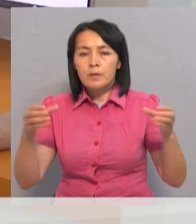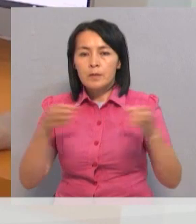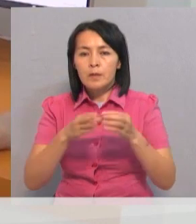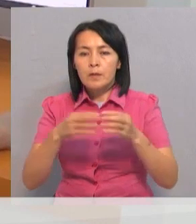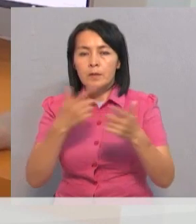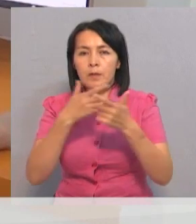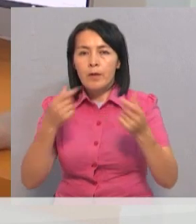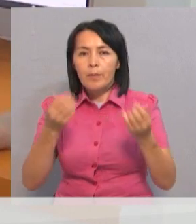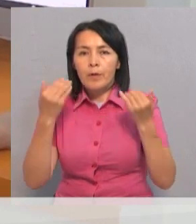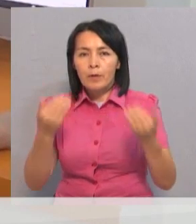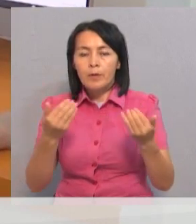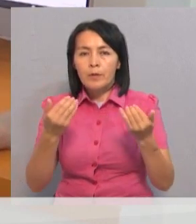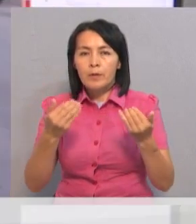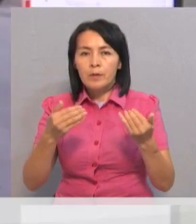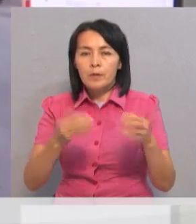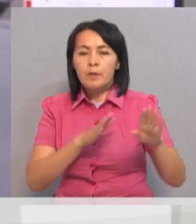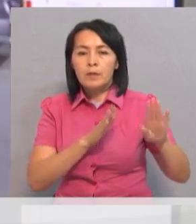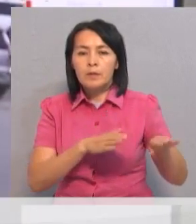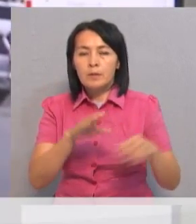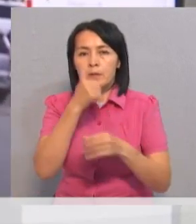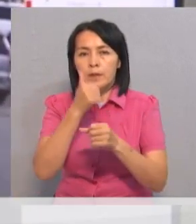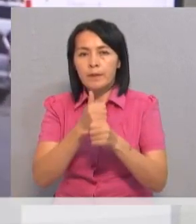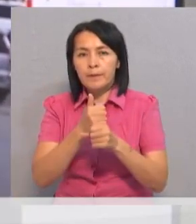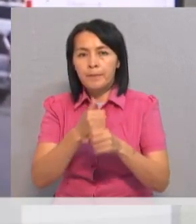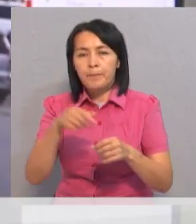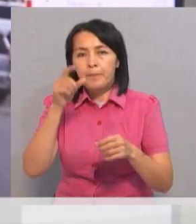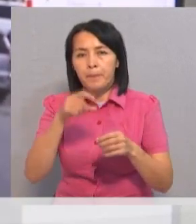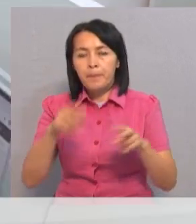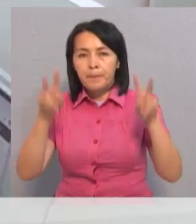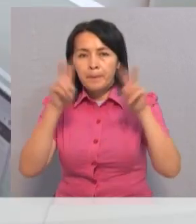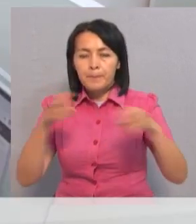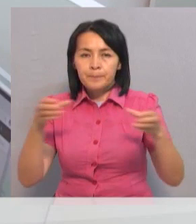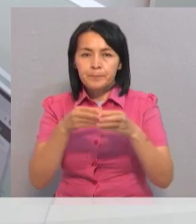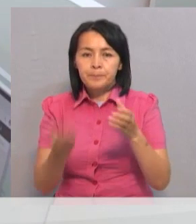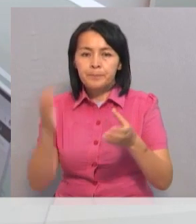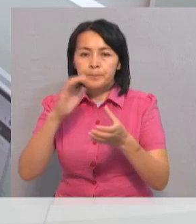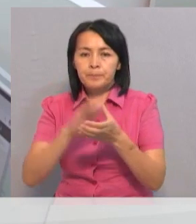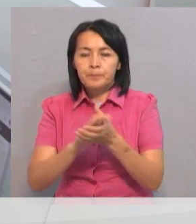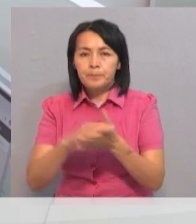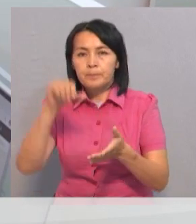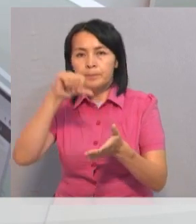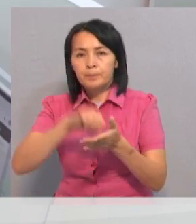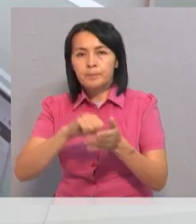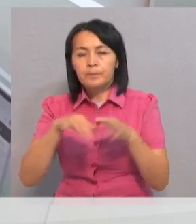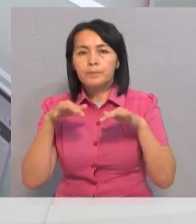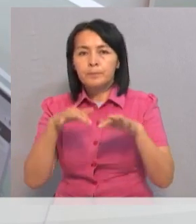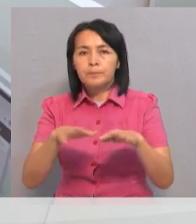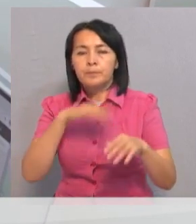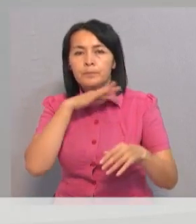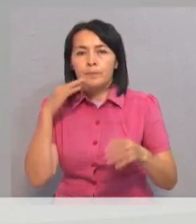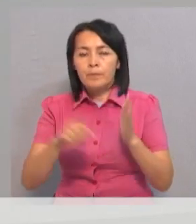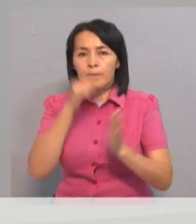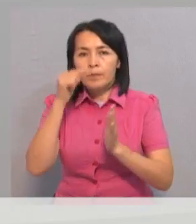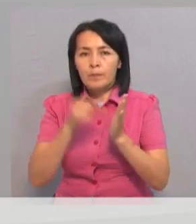информатизации, курирующие заместителя Кима. Члены мониторинговой группы ознакомились и приняли участие в решении многих